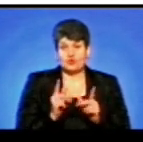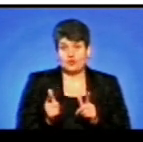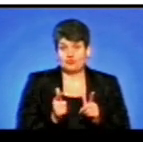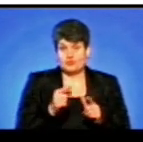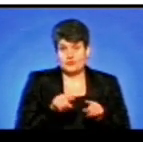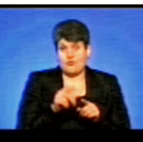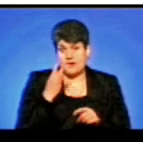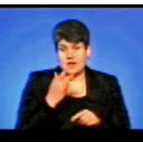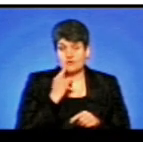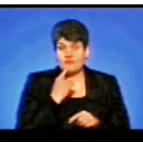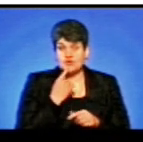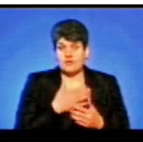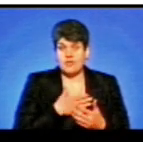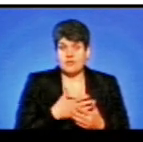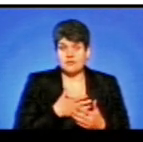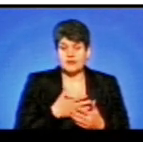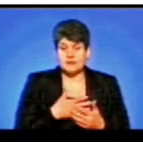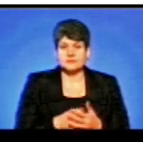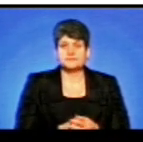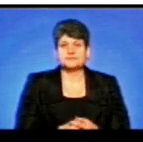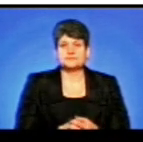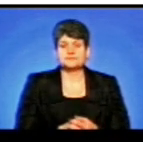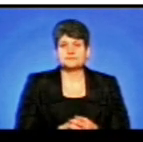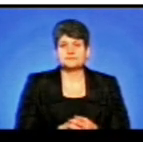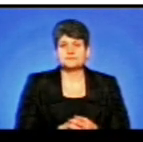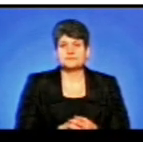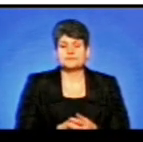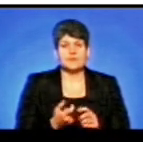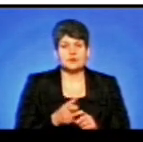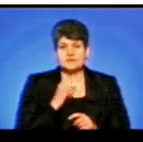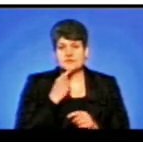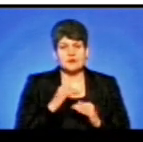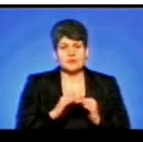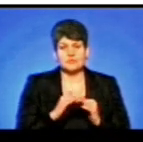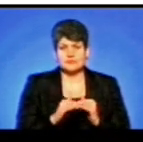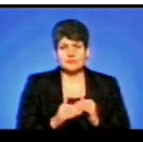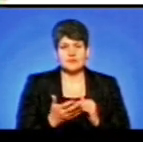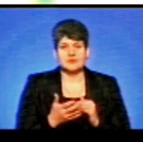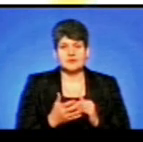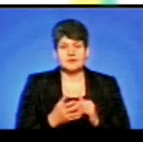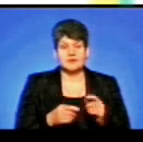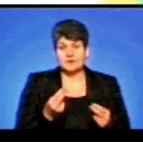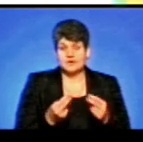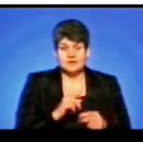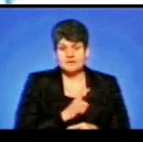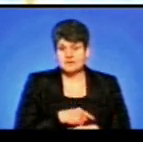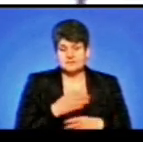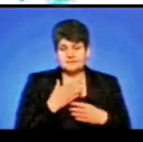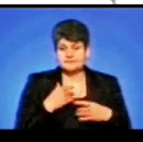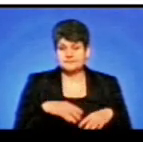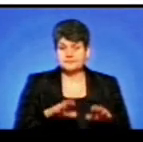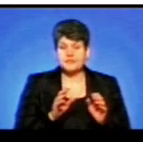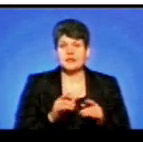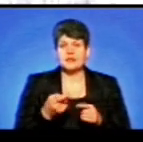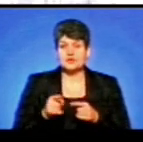літом. Трошки тяжко дихати. І так, дуже тяжке поле. Став зранку, столу немає. На цьому стадіоні грають